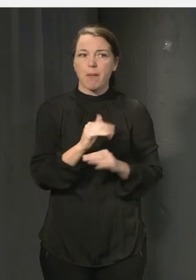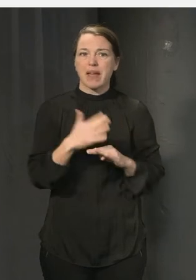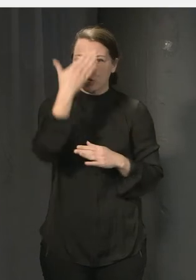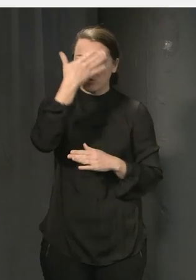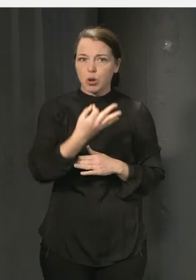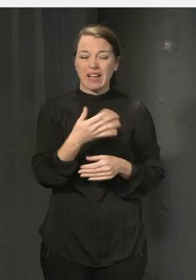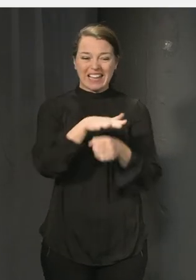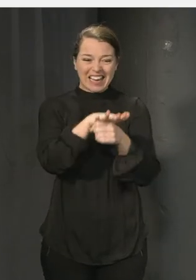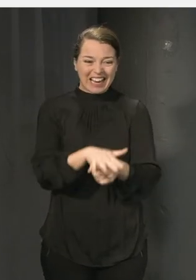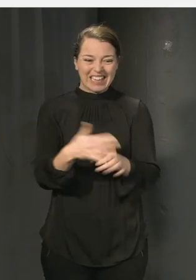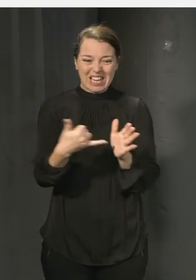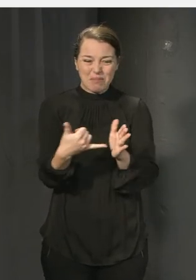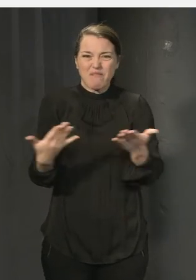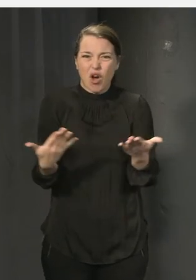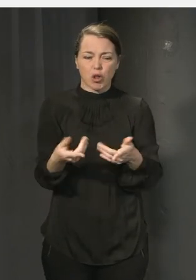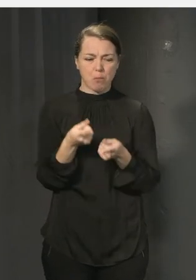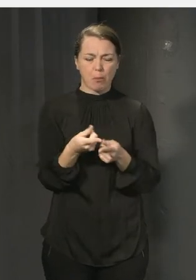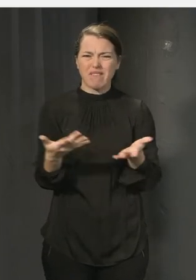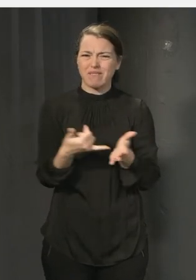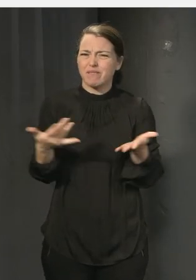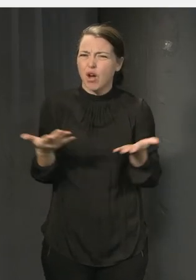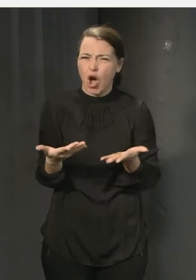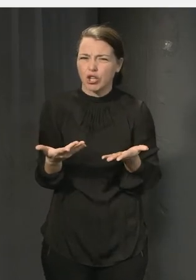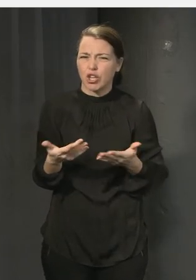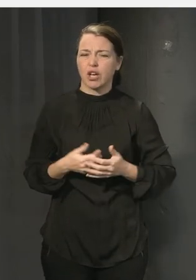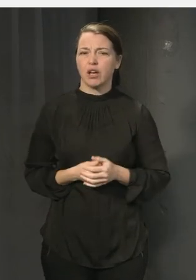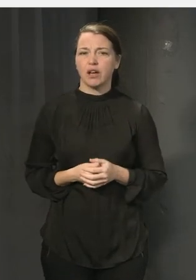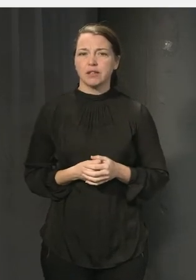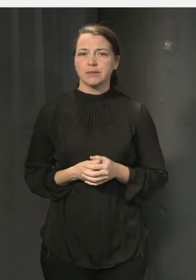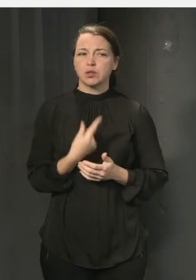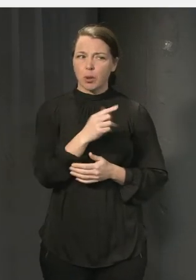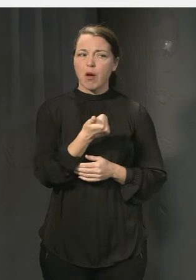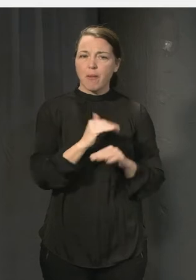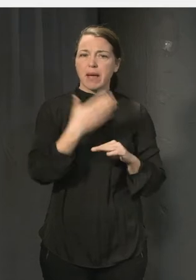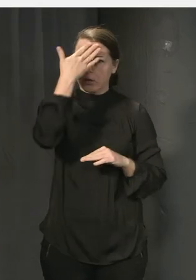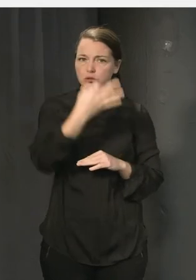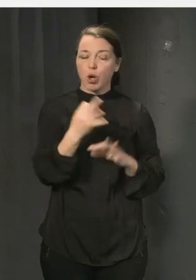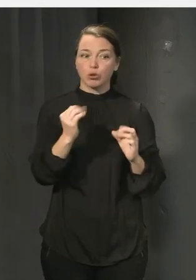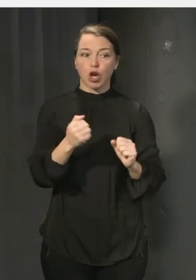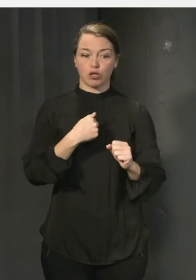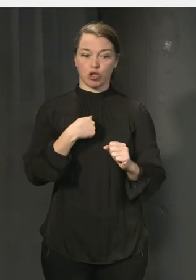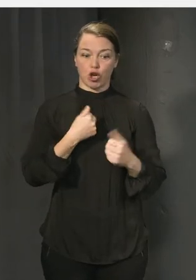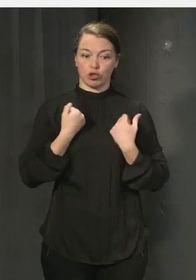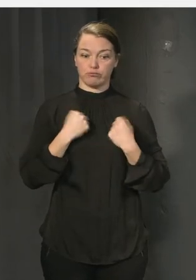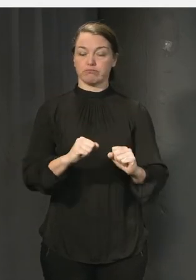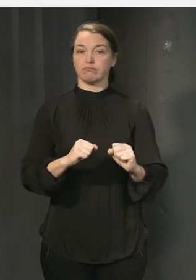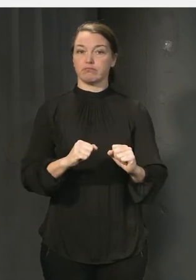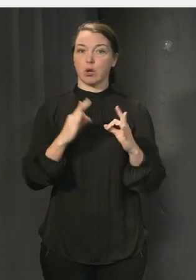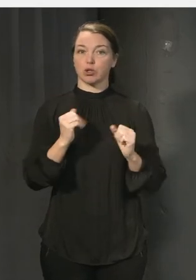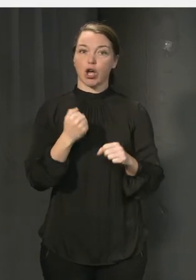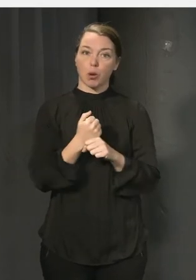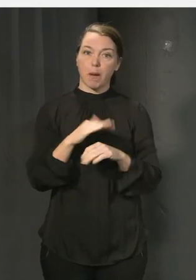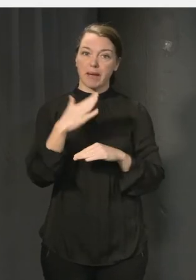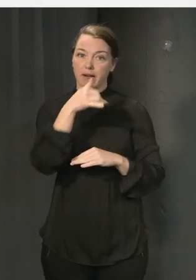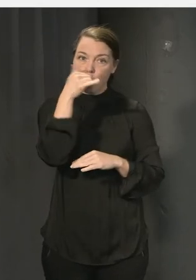egentligen med en kränkning, vad är mobbning, hur ska jag göra, hur ska vi kunna jobba med förebyggande och